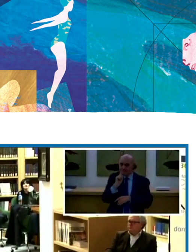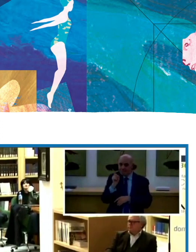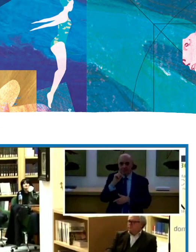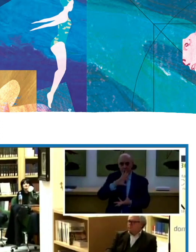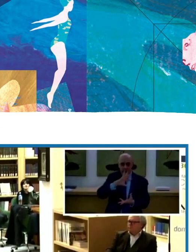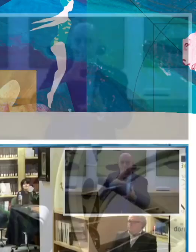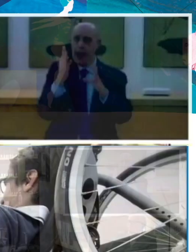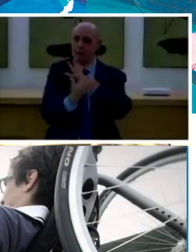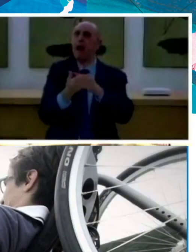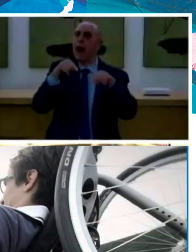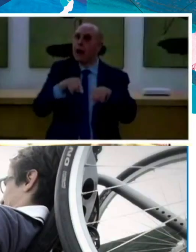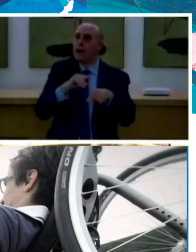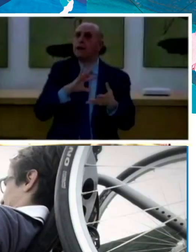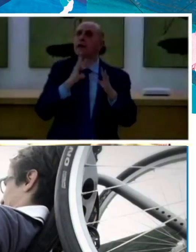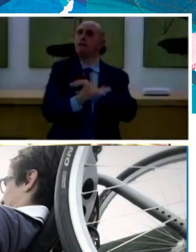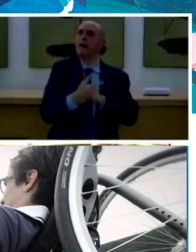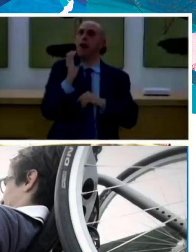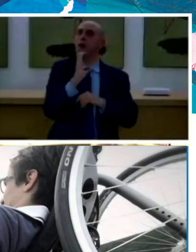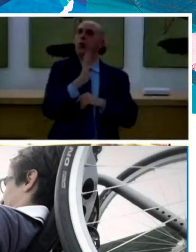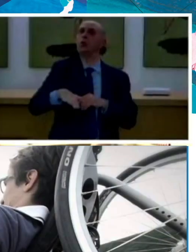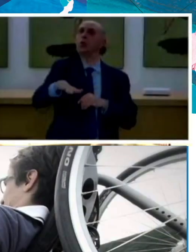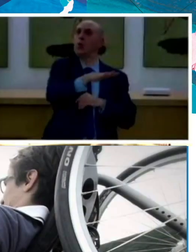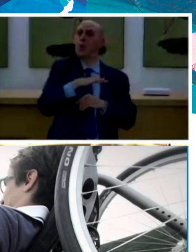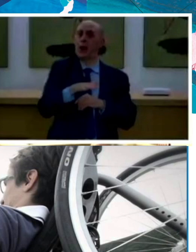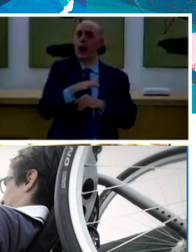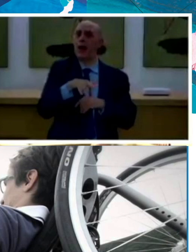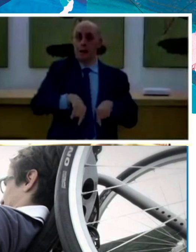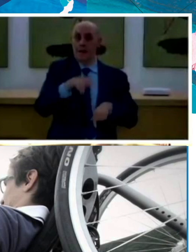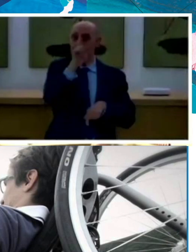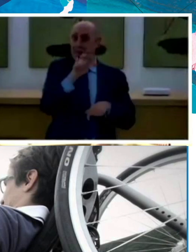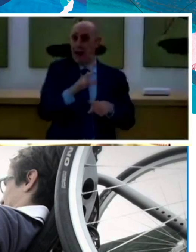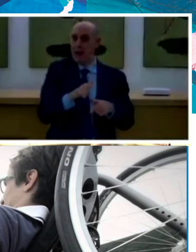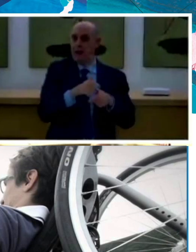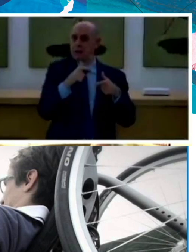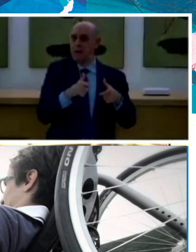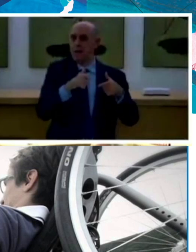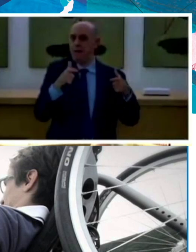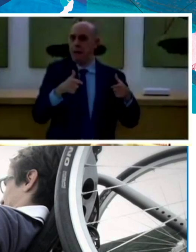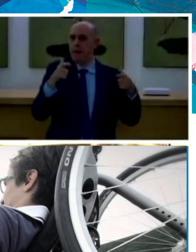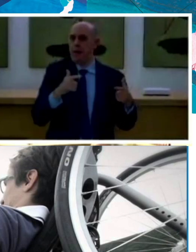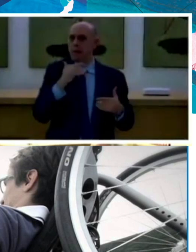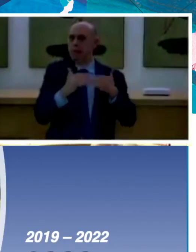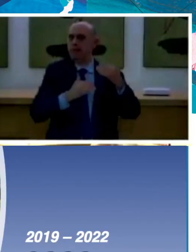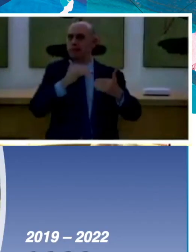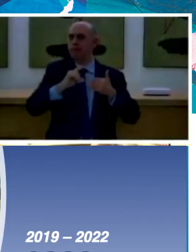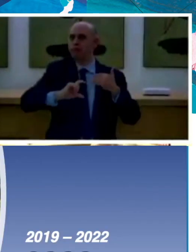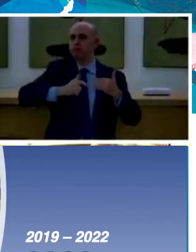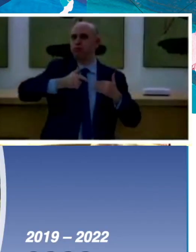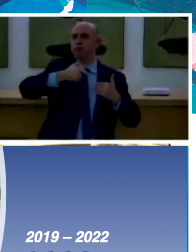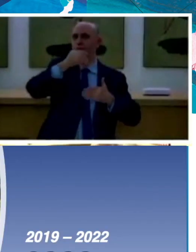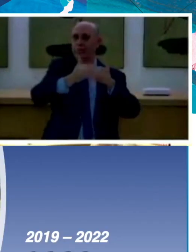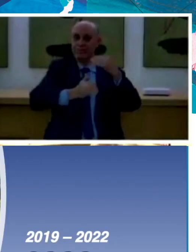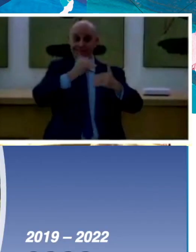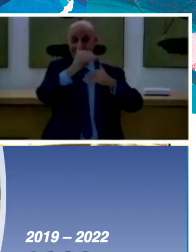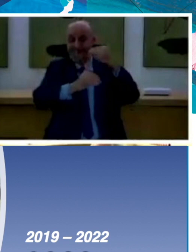creare una cultura che permettesse a questo Paese di crescere in maniera tale da poter comprendere che si